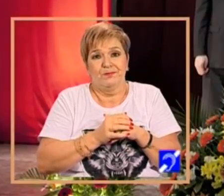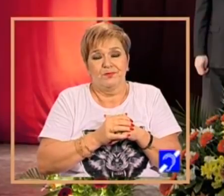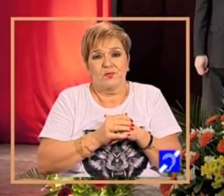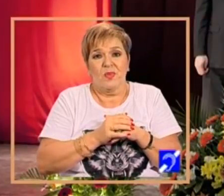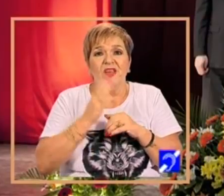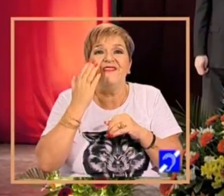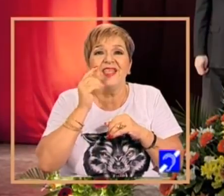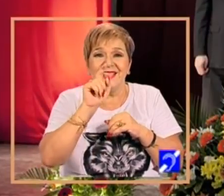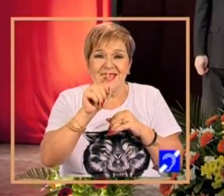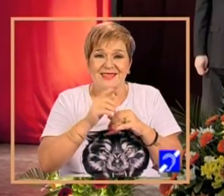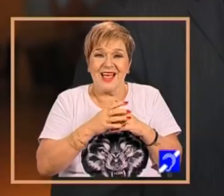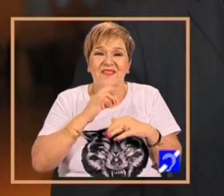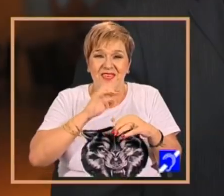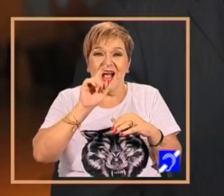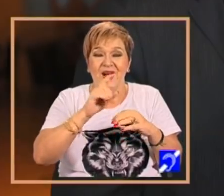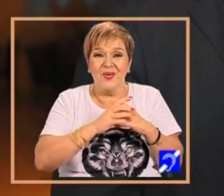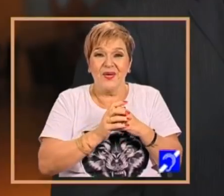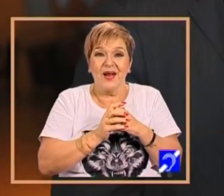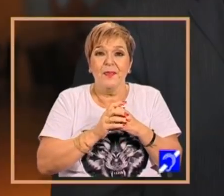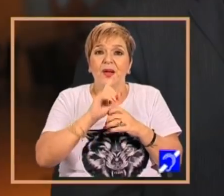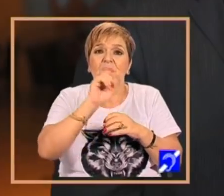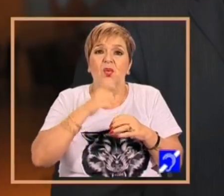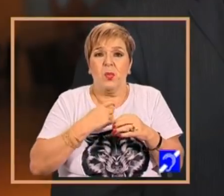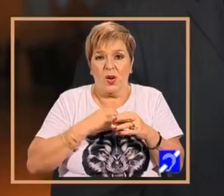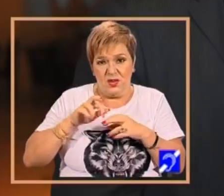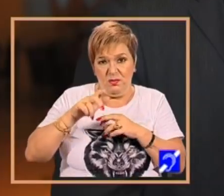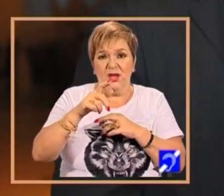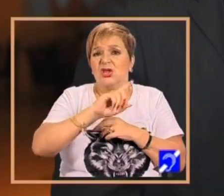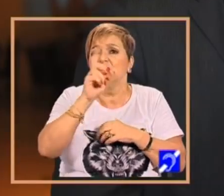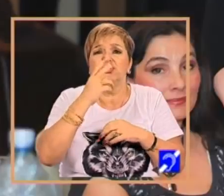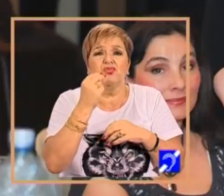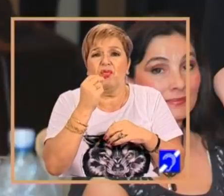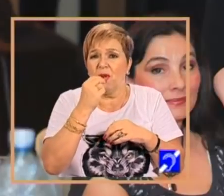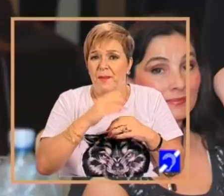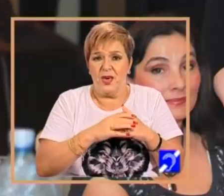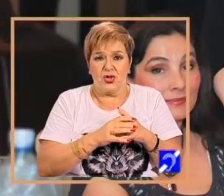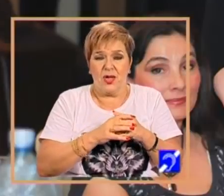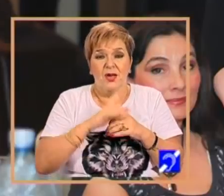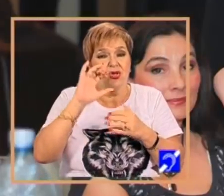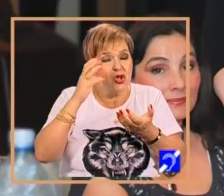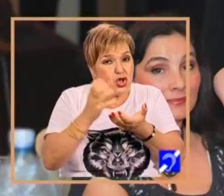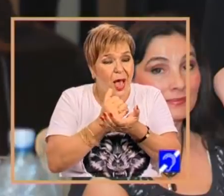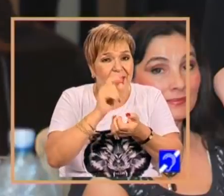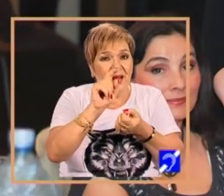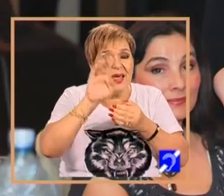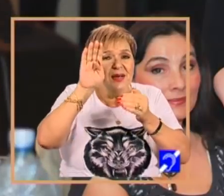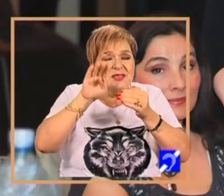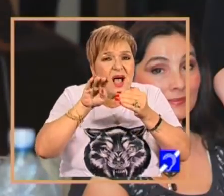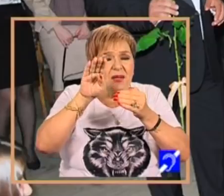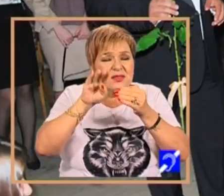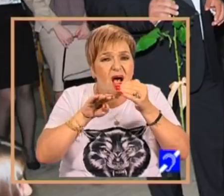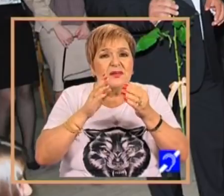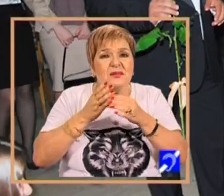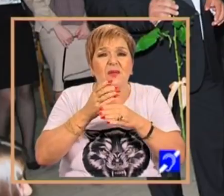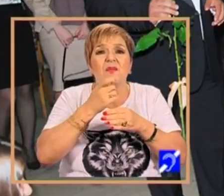Fetița Maria Beatriz Onac nu poate merge și nu vorbește, iar șansele ei scad cu fiecare nou